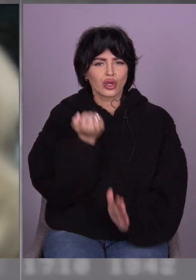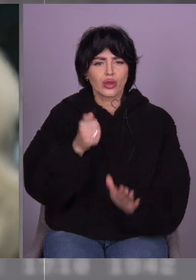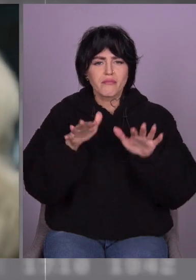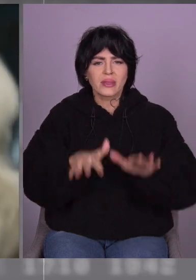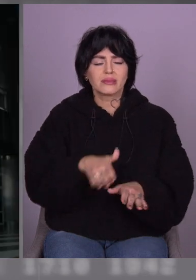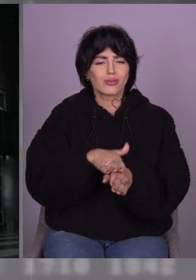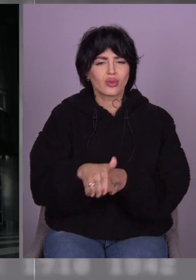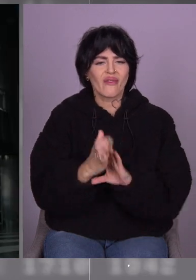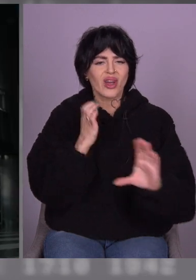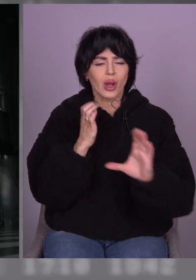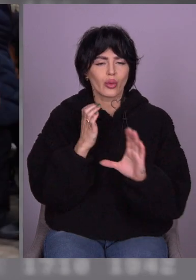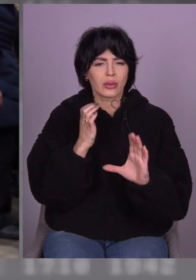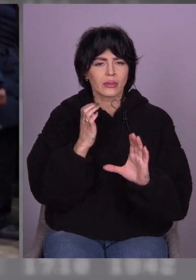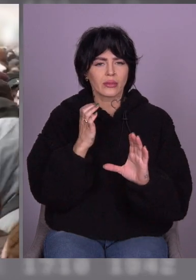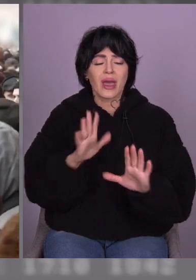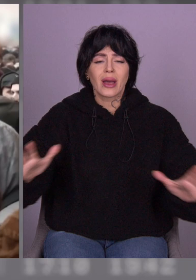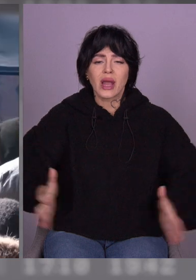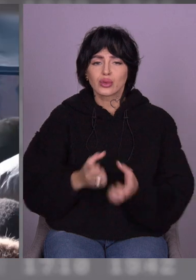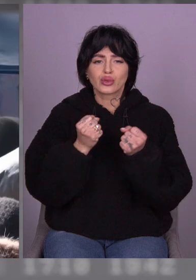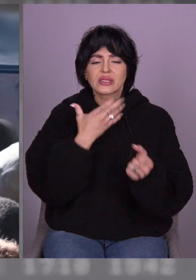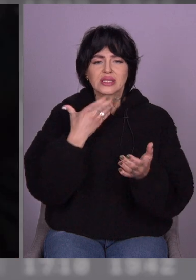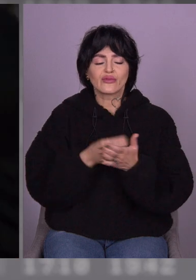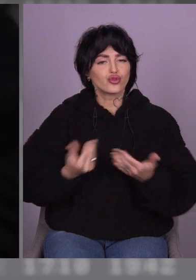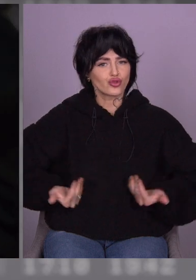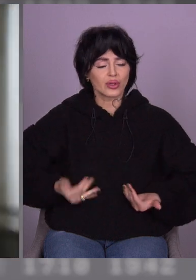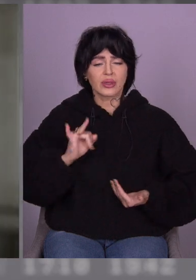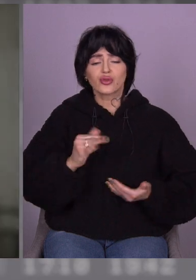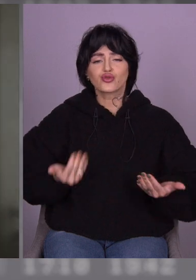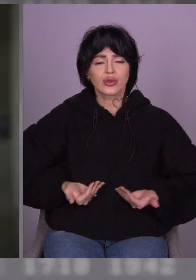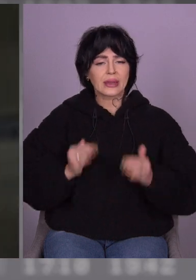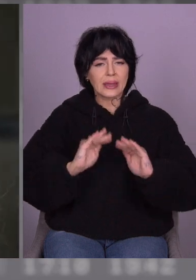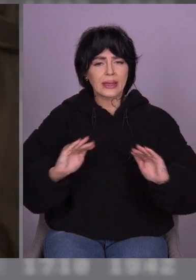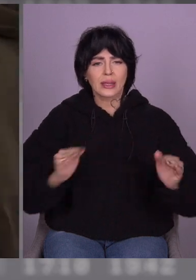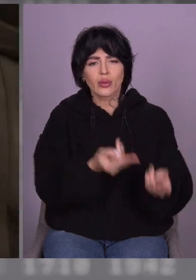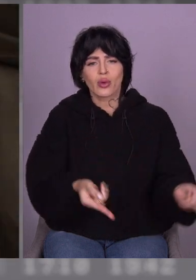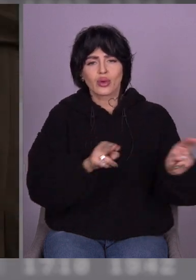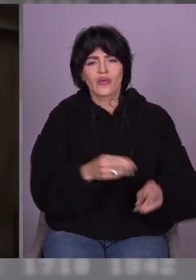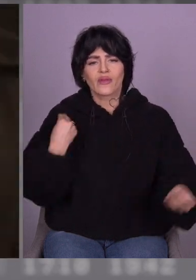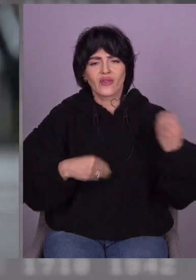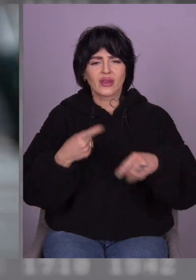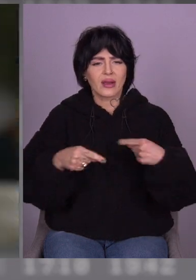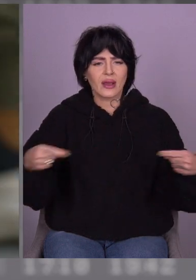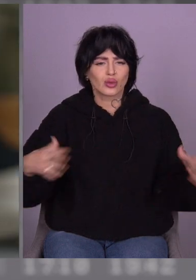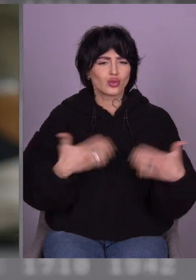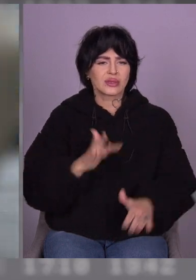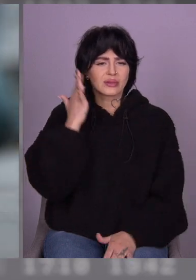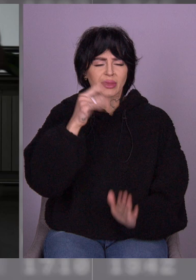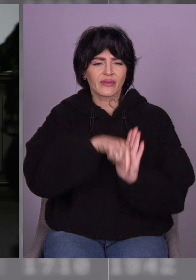вагонах. Рятуючи своє життя та життя дітей, полишали речі, які вже не мали ніякого значення.